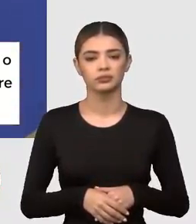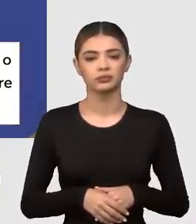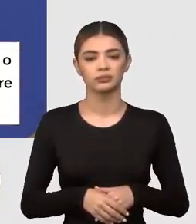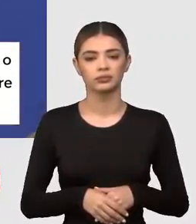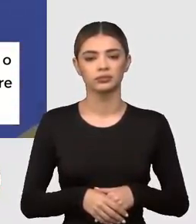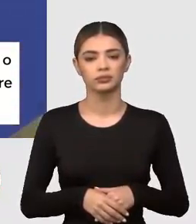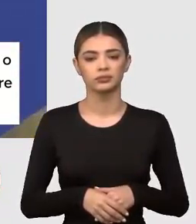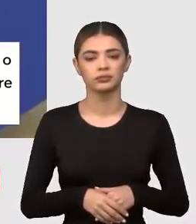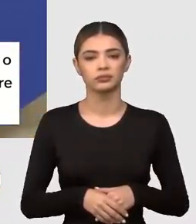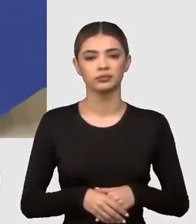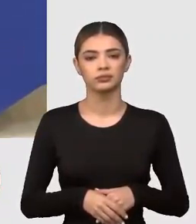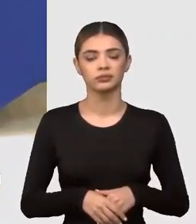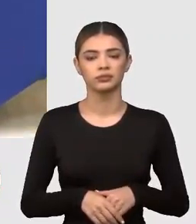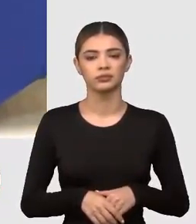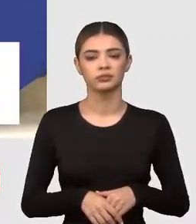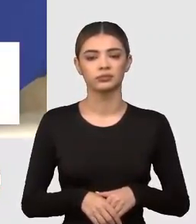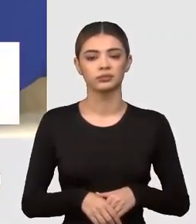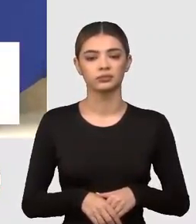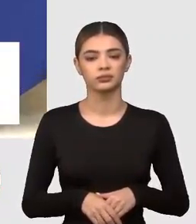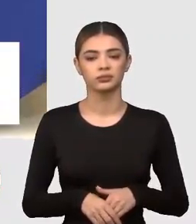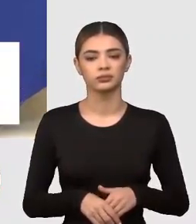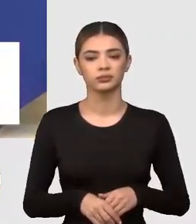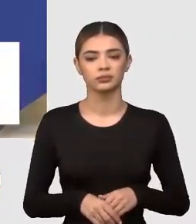Să cu afirmația președintelui